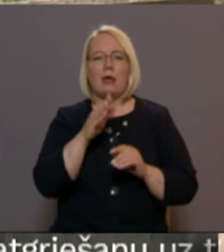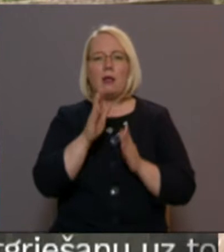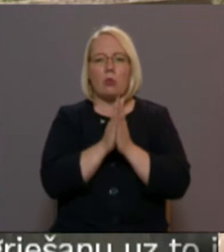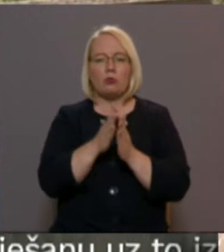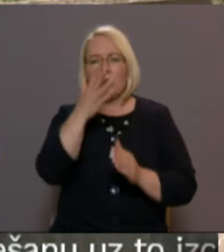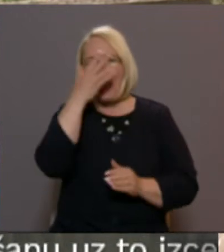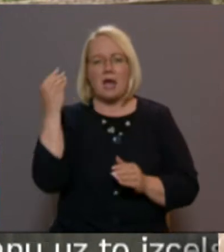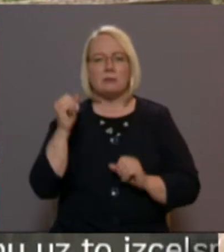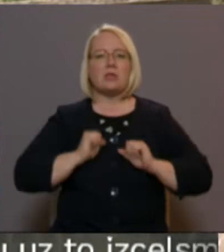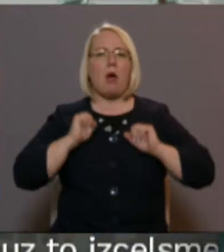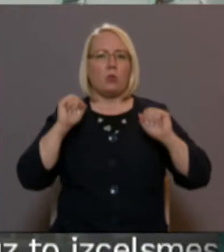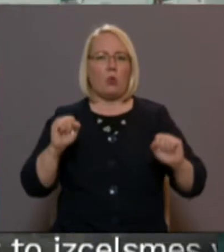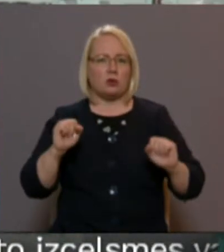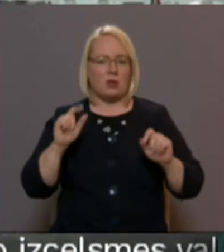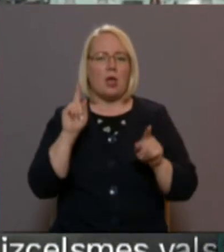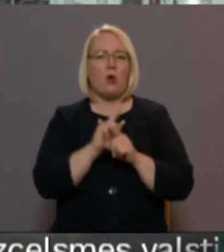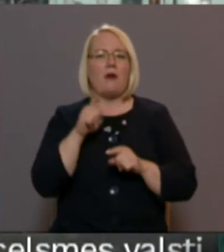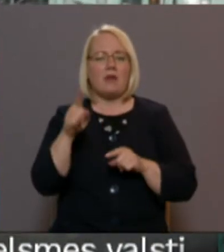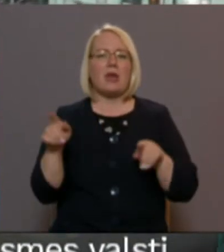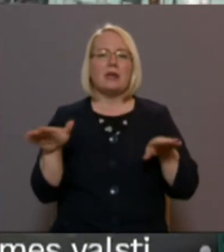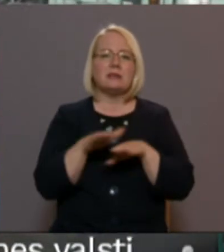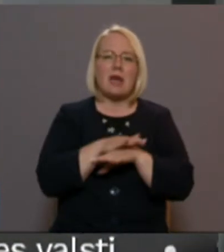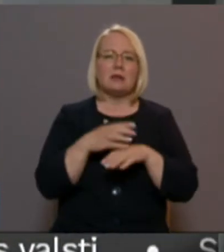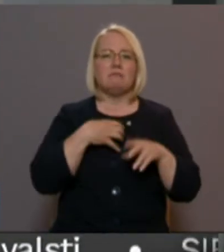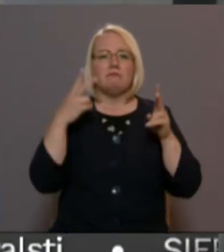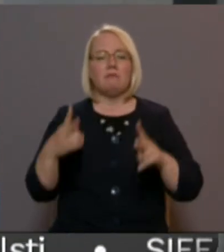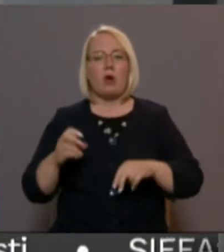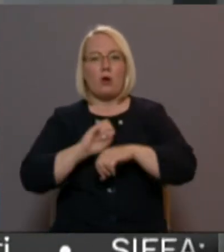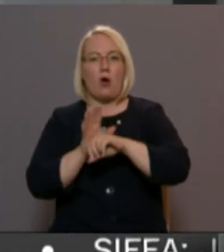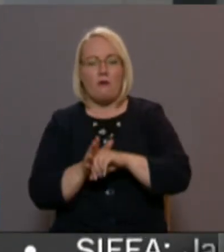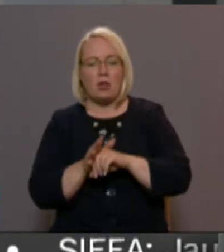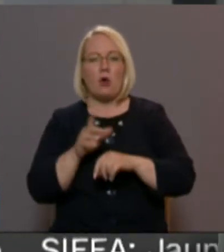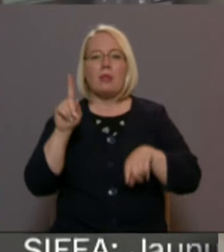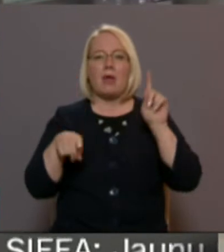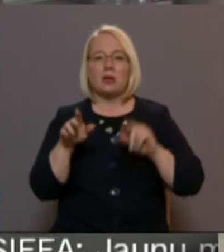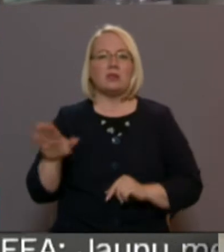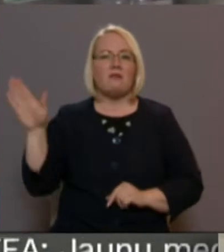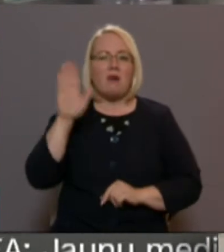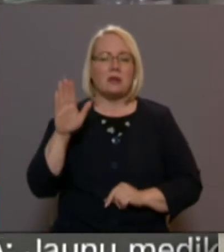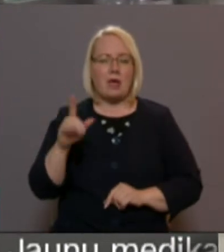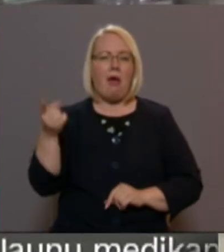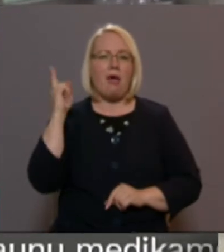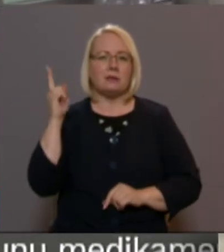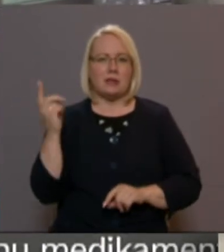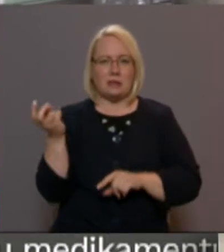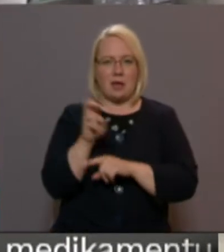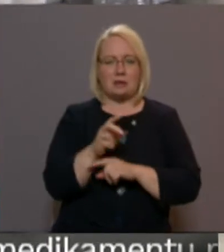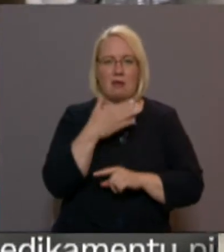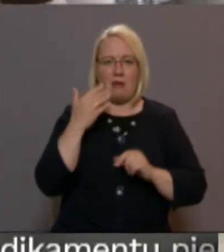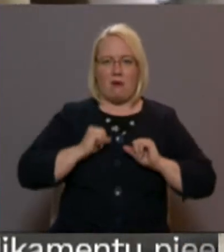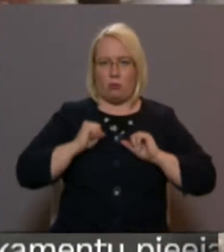kas sedz izdevumu saslimšanas ar COVID-19 gadījumā, jo bez tās atsevišķas valstis pat lieds ierasties. Ir